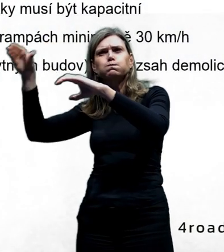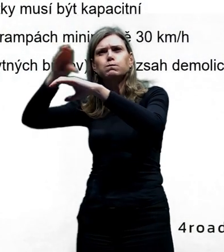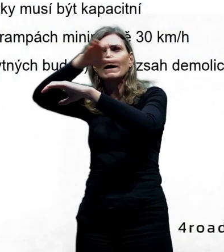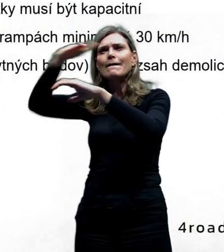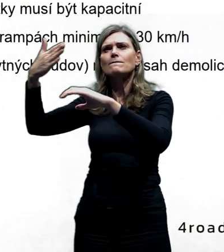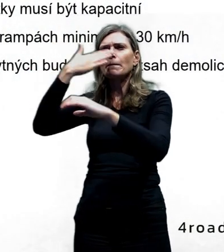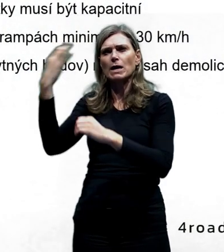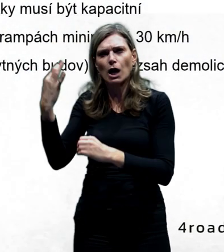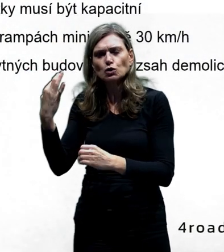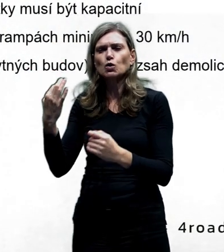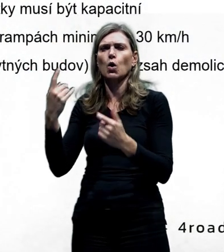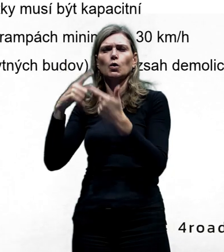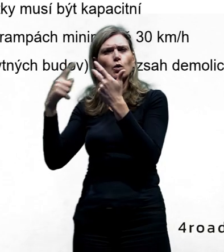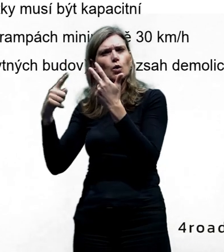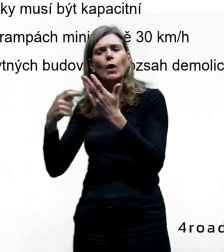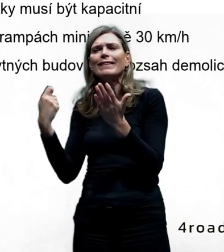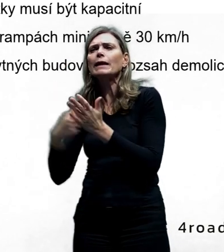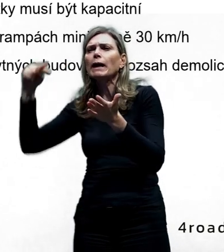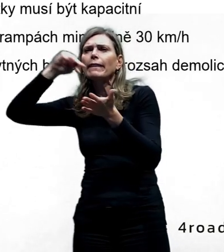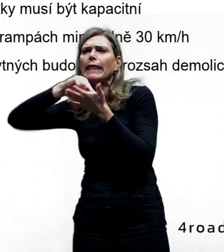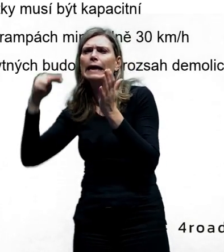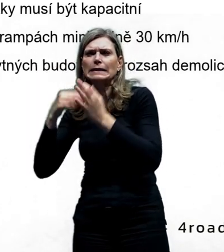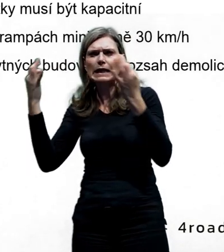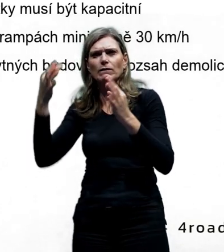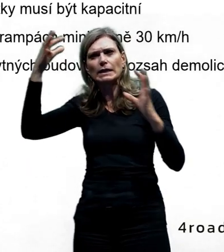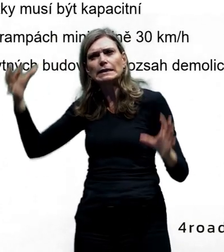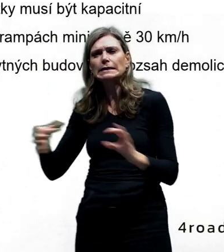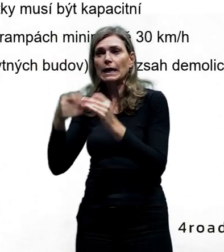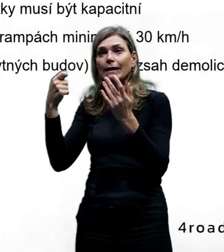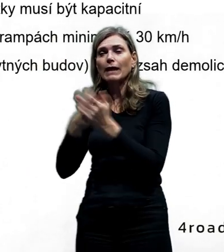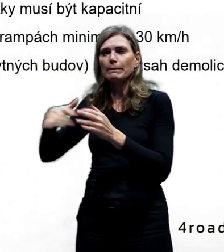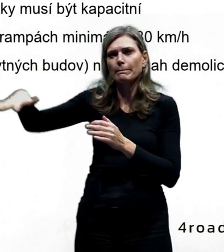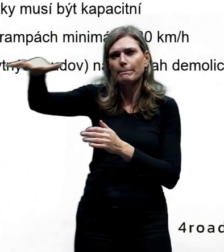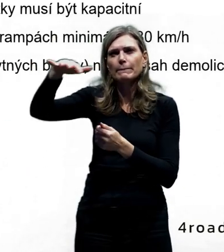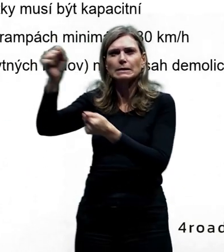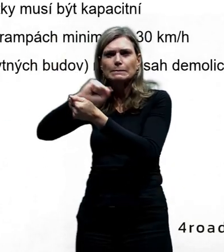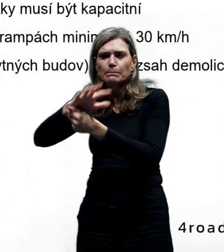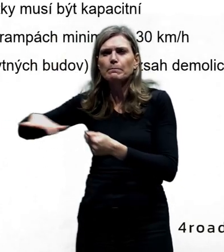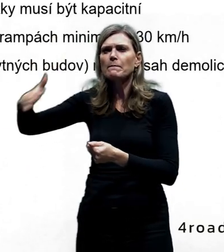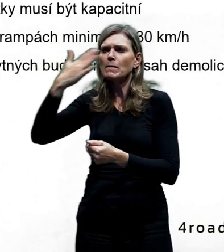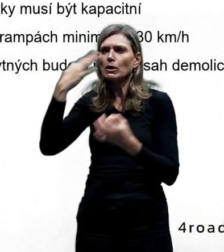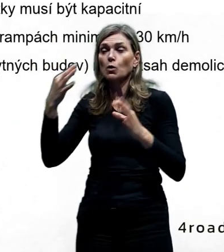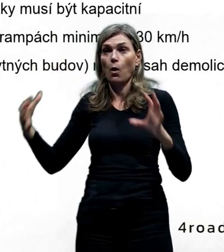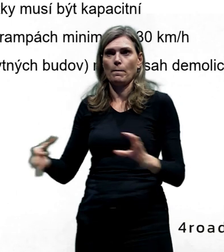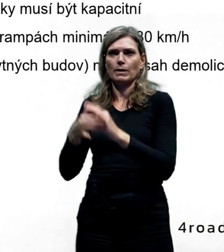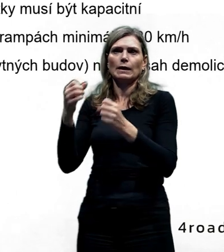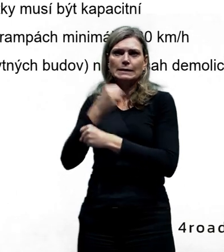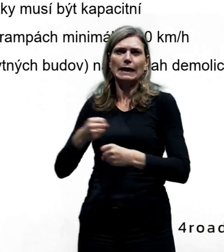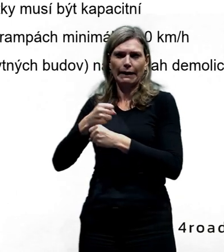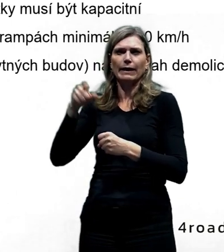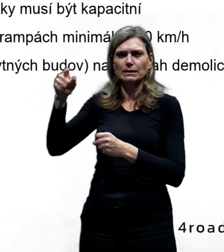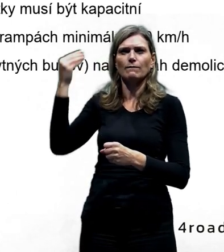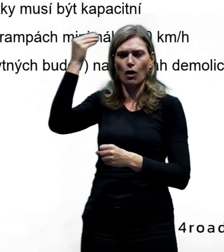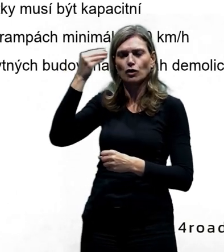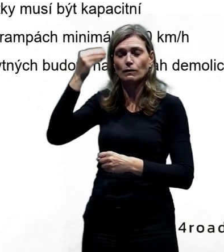potřeba nějakým způsobem řešit přeložky inženýrských sítí a zejména objízdné trasy. To se týká zejména ulice Vološovičkách. Ta